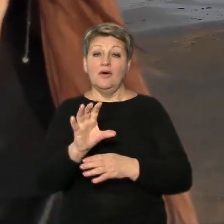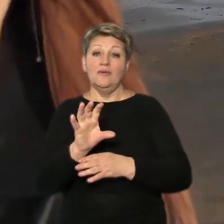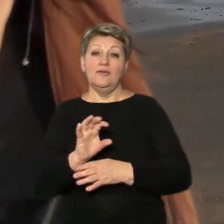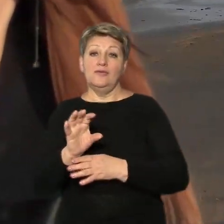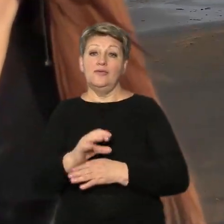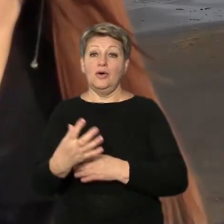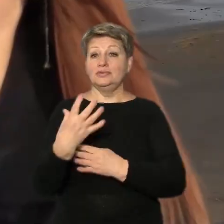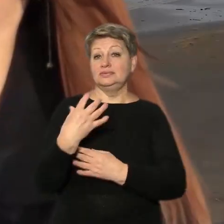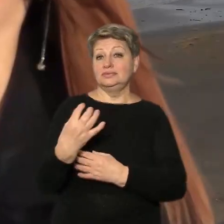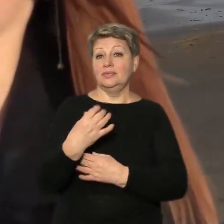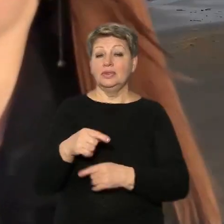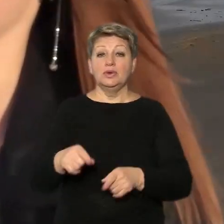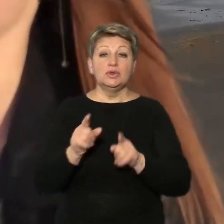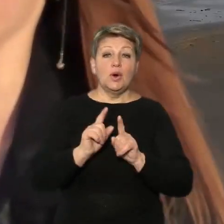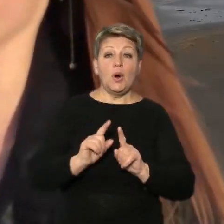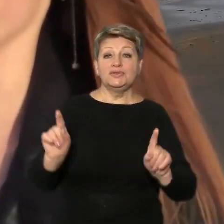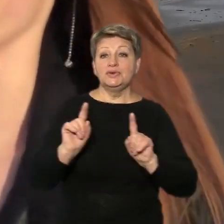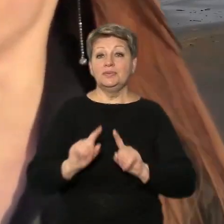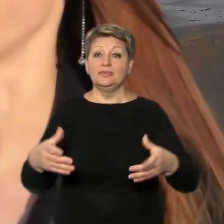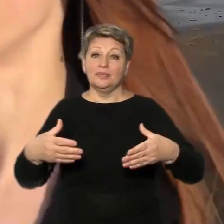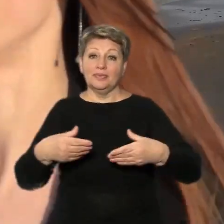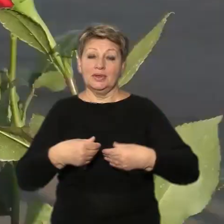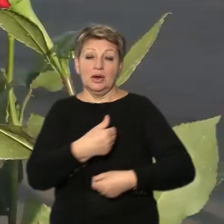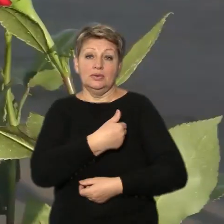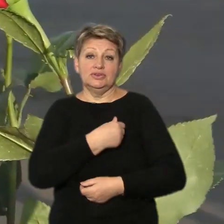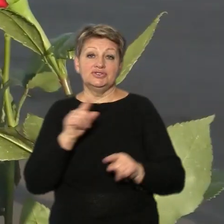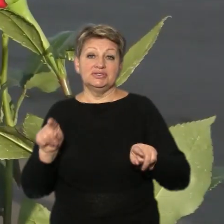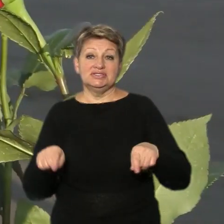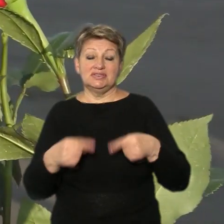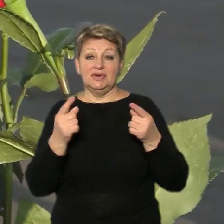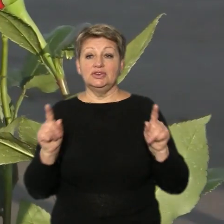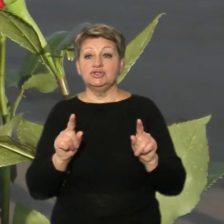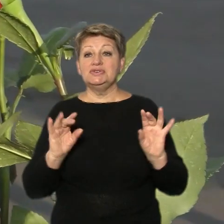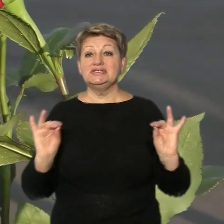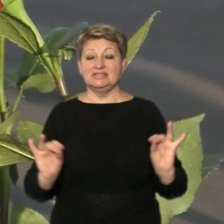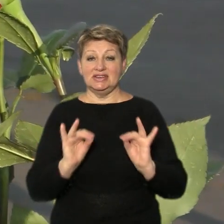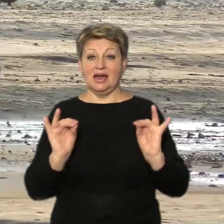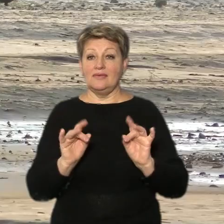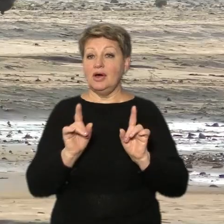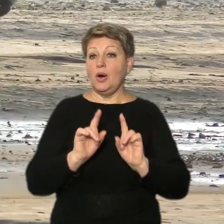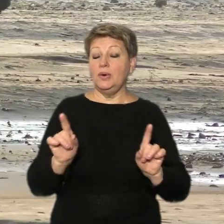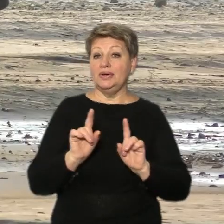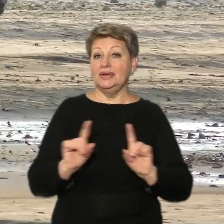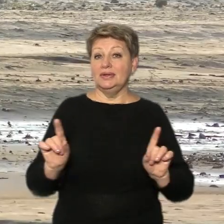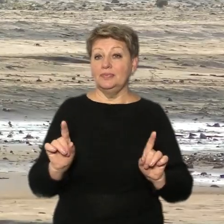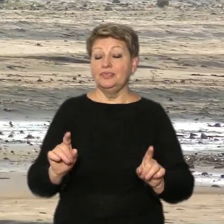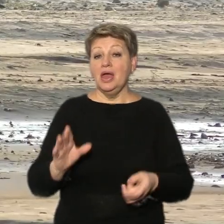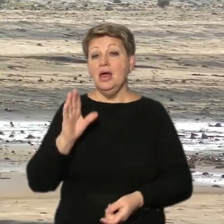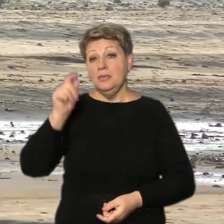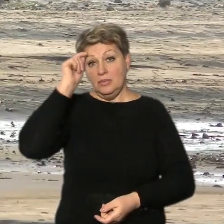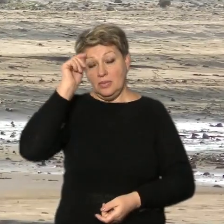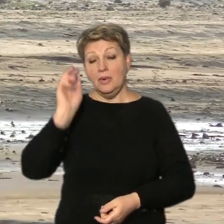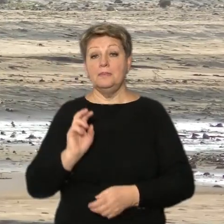завжди особлива атмосфера. Хотілося створити щось цікаве, оригінальне. Пан Валентин